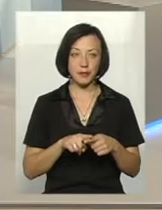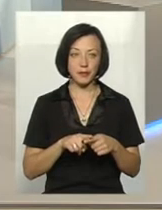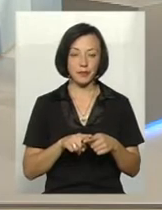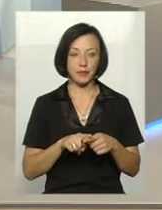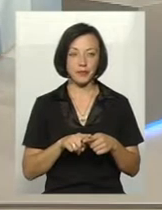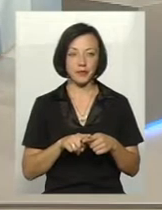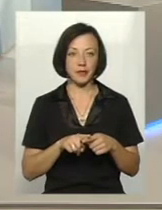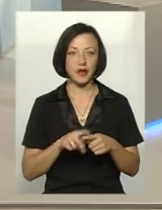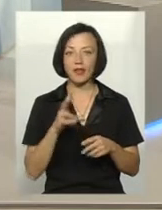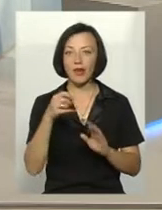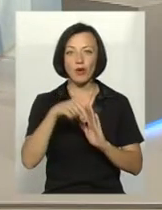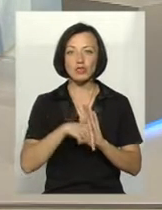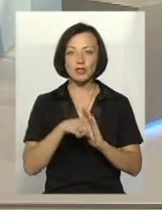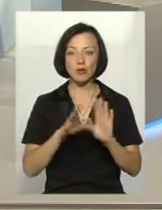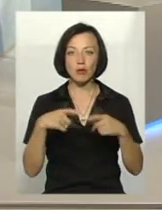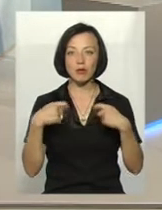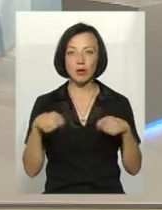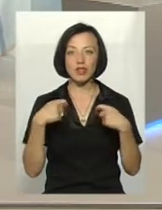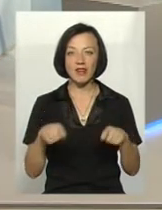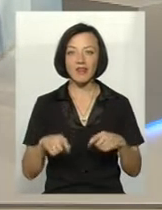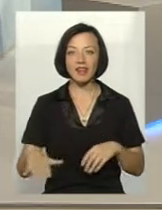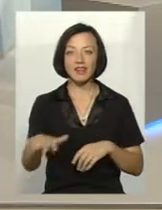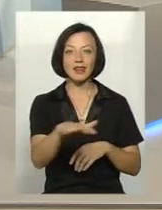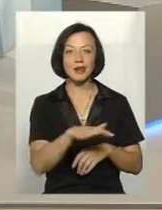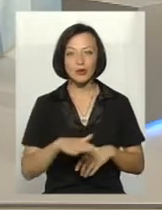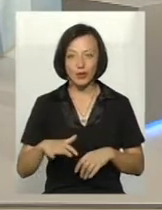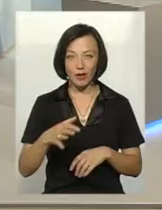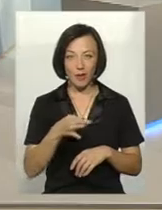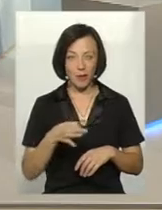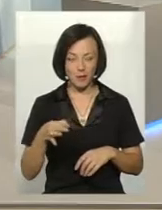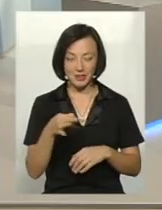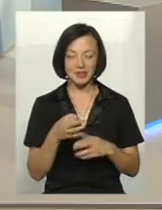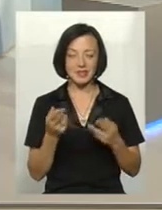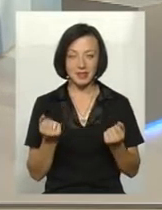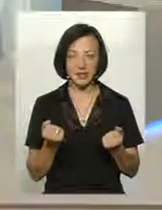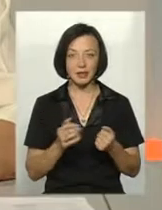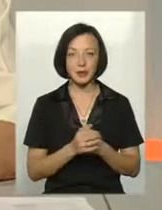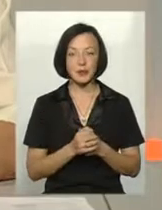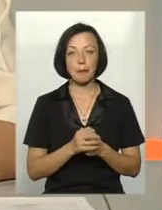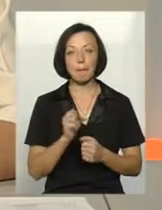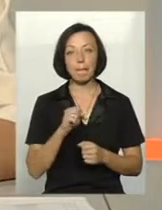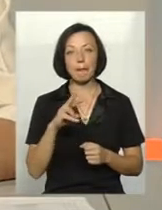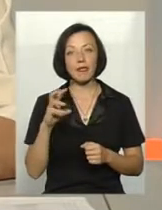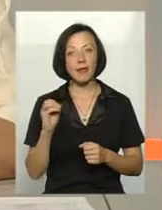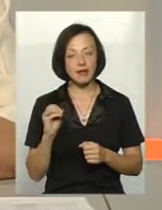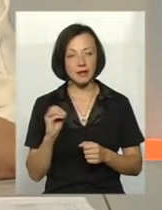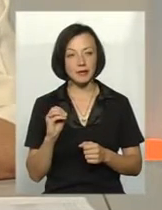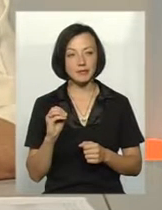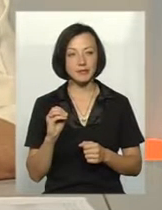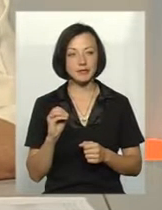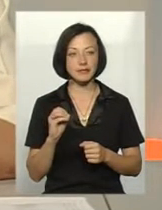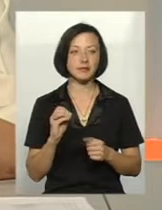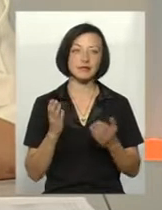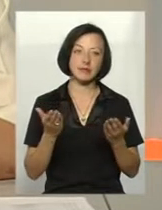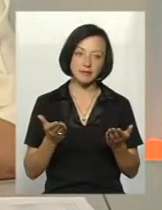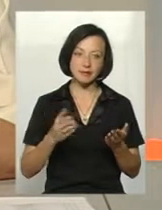Це не означає, що він буде продавати тільки на території Кулацнаріччя. Так, але тенденція